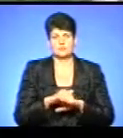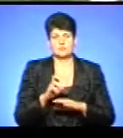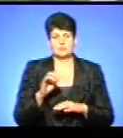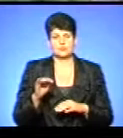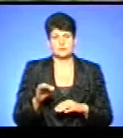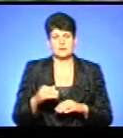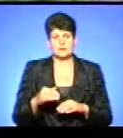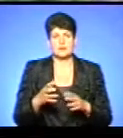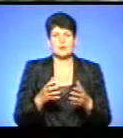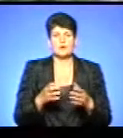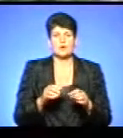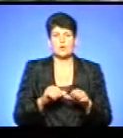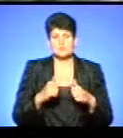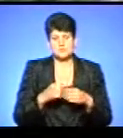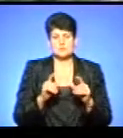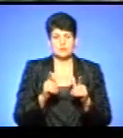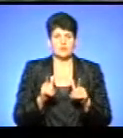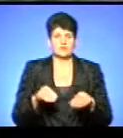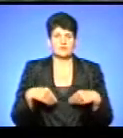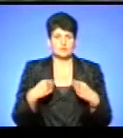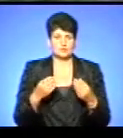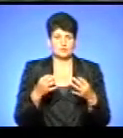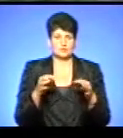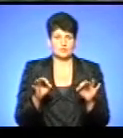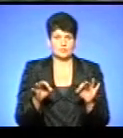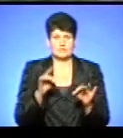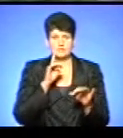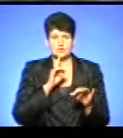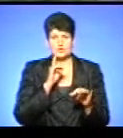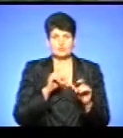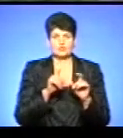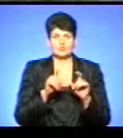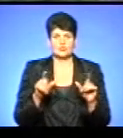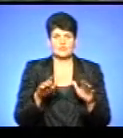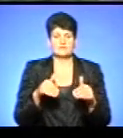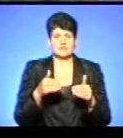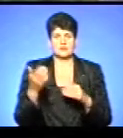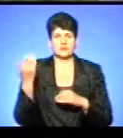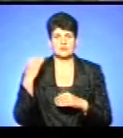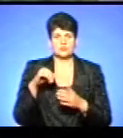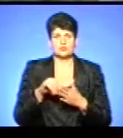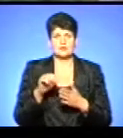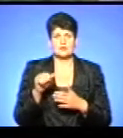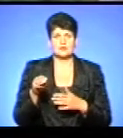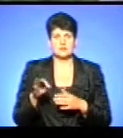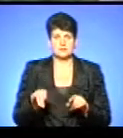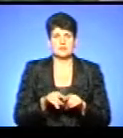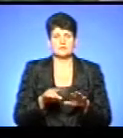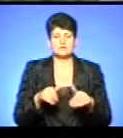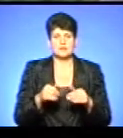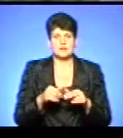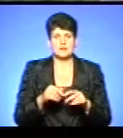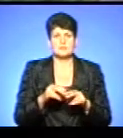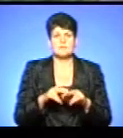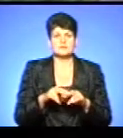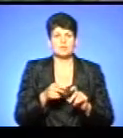«Земельна комісія погодила видачу сервітуту під тимчасову споруду на звернення колишніх учасників АТО. Також видано паспорт прив